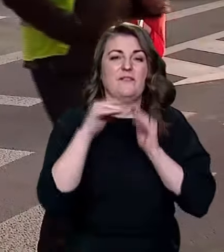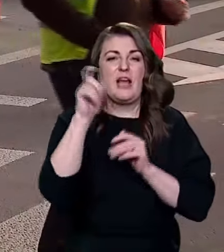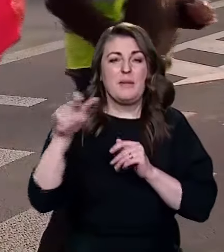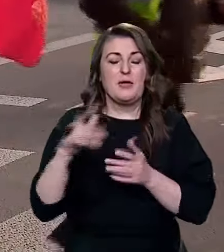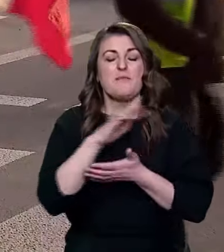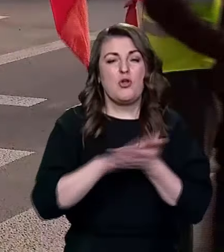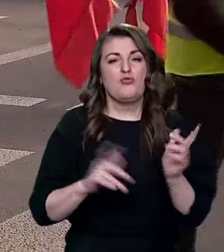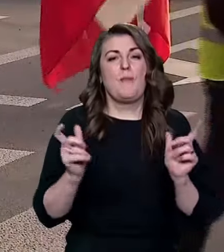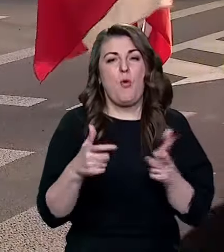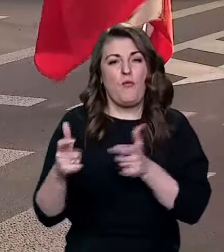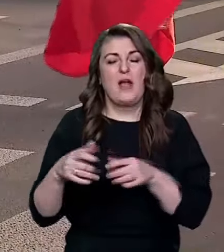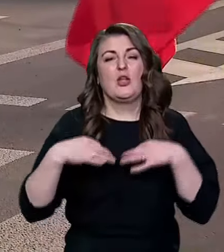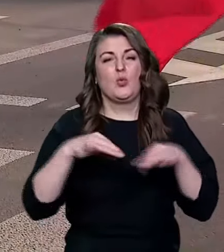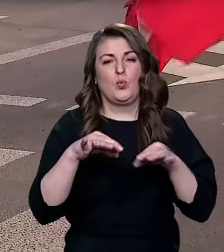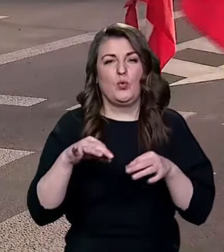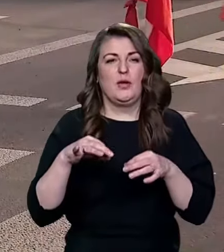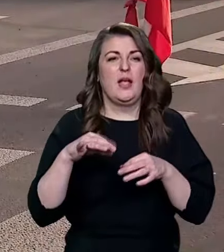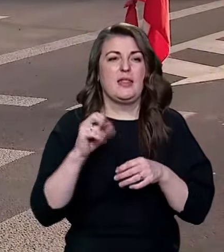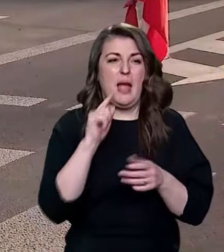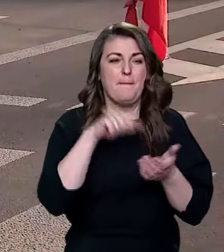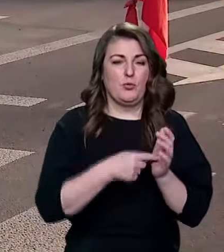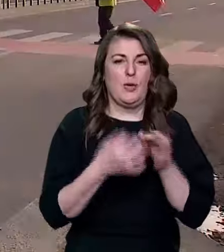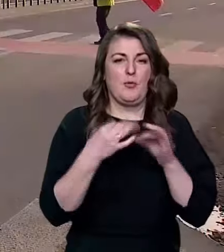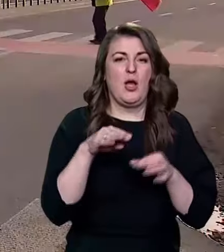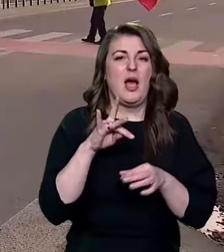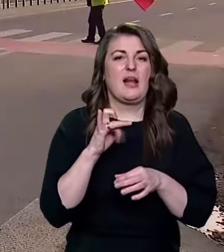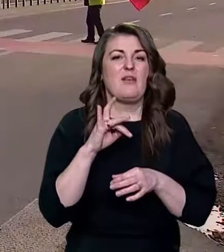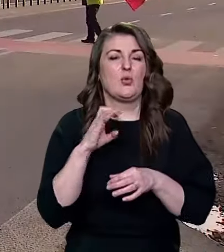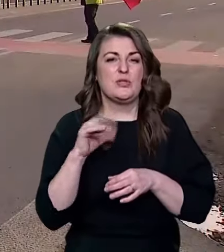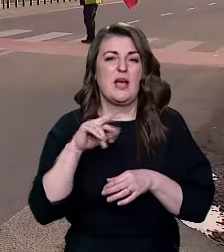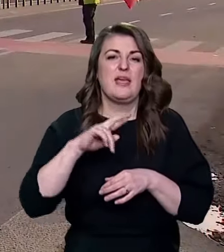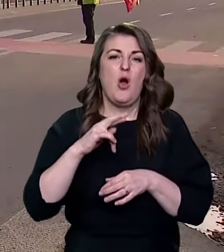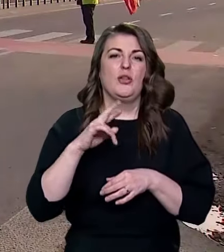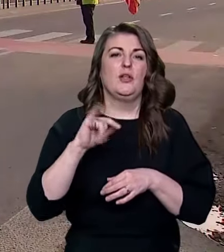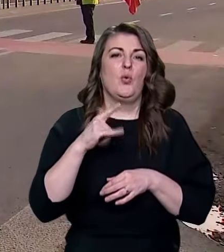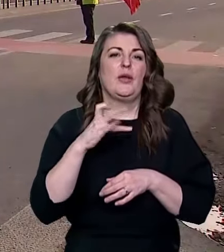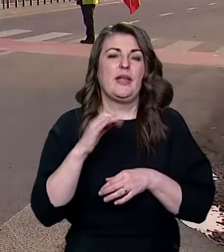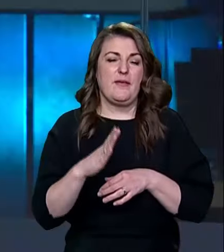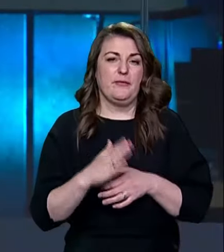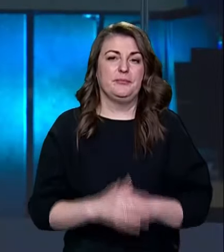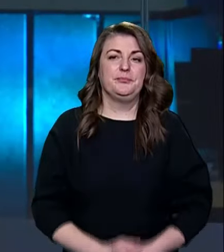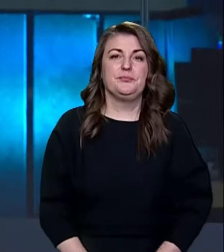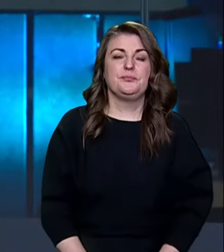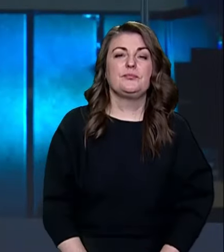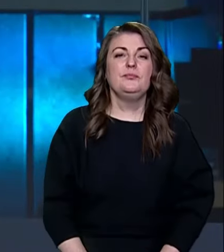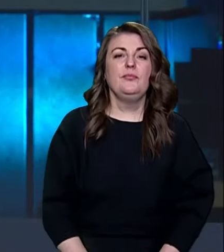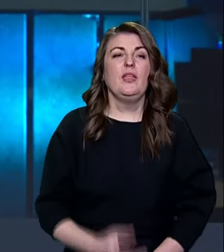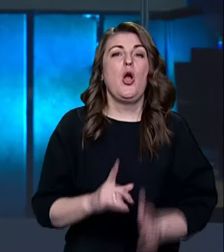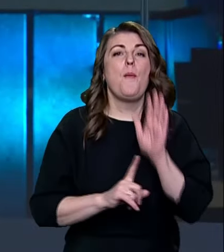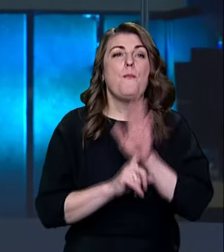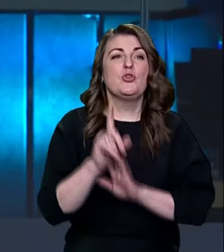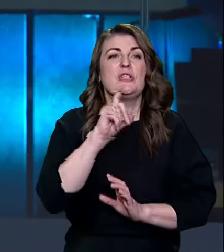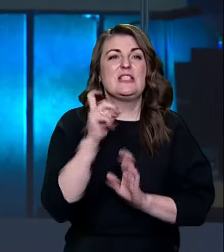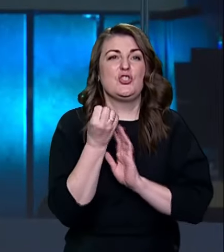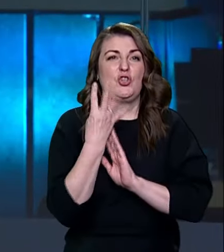продовжували блокувати рух вантажівок на пунктах пропуску Рава-Руська, Ягодин та Угринів. Починаючи